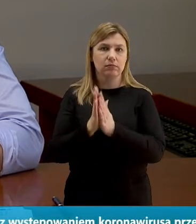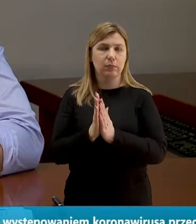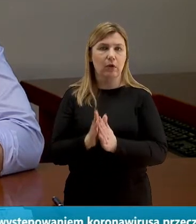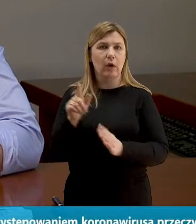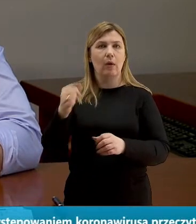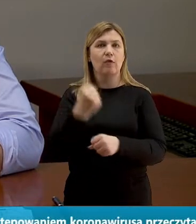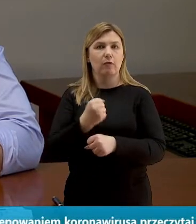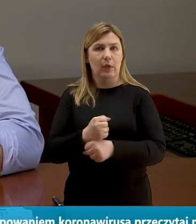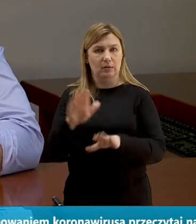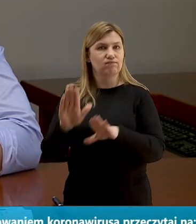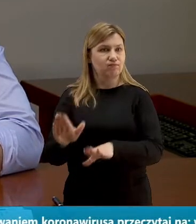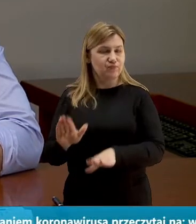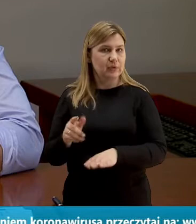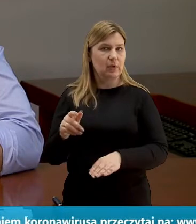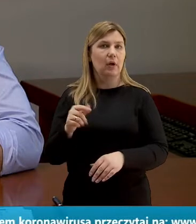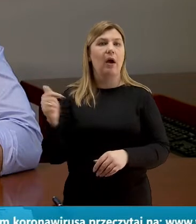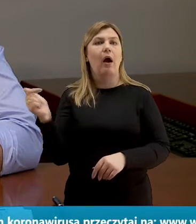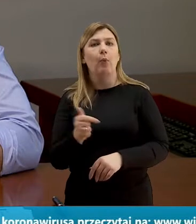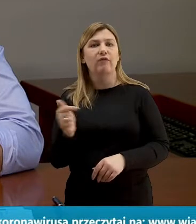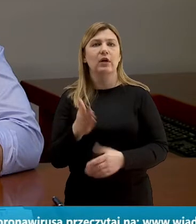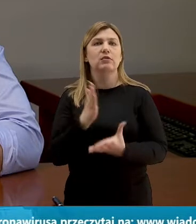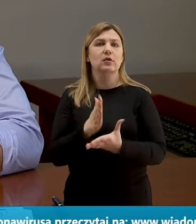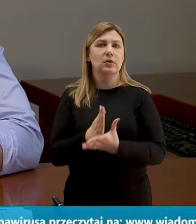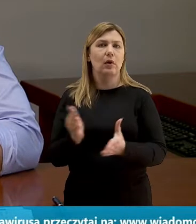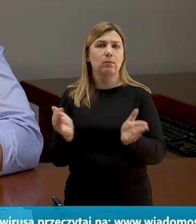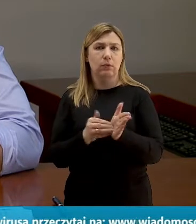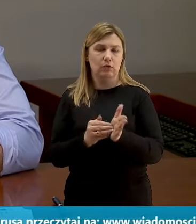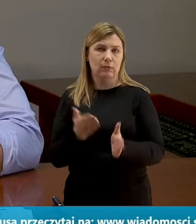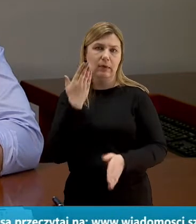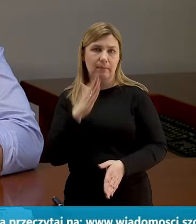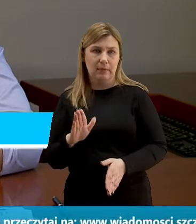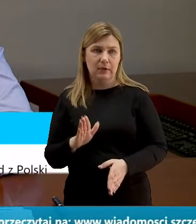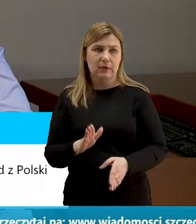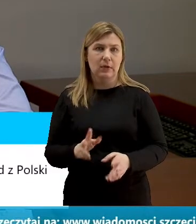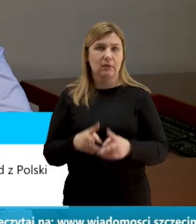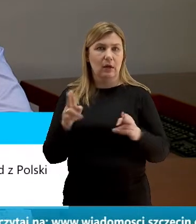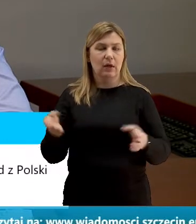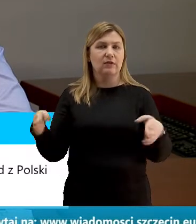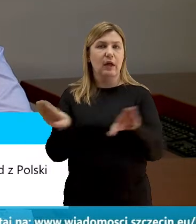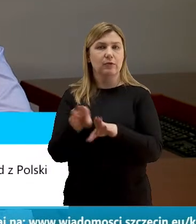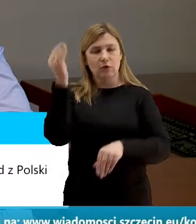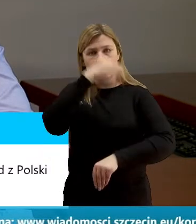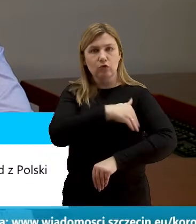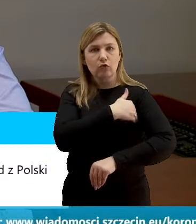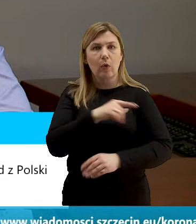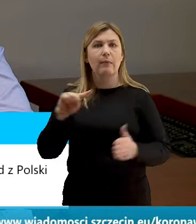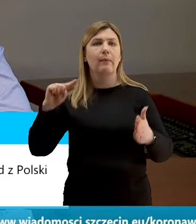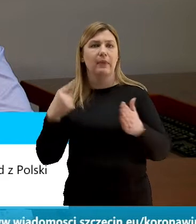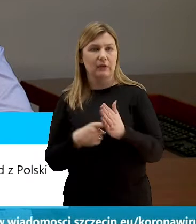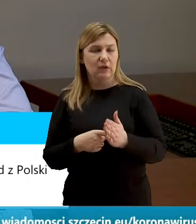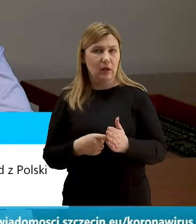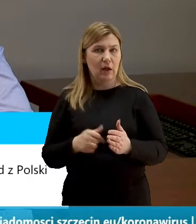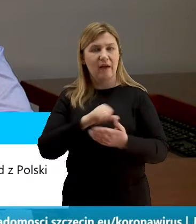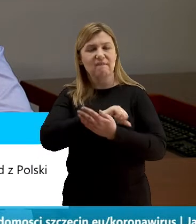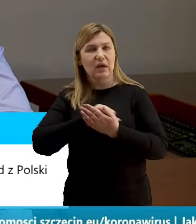wykonywanie obowiązków tylko w niezbędnym zakresie. Zamknięcie szkół przede wszystkim miało na celu wyeliminowanie